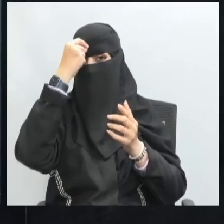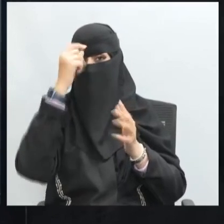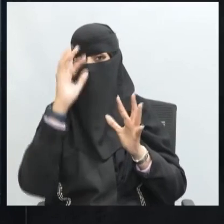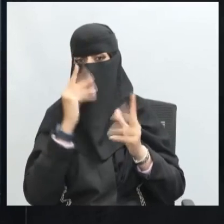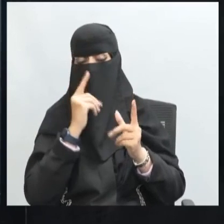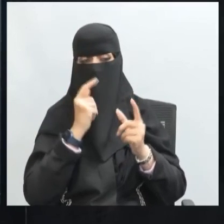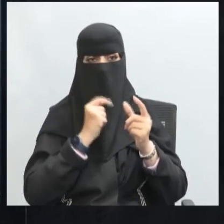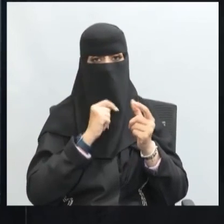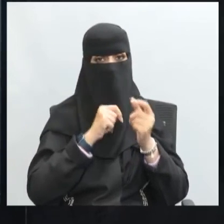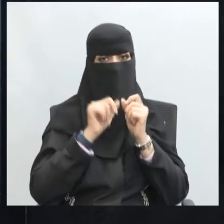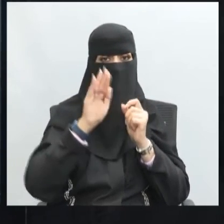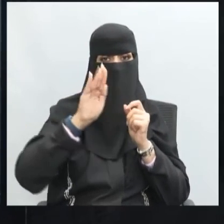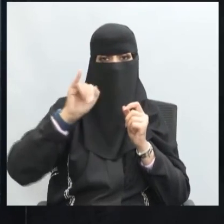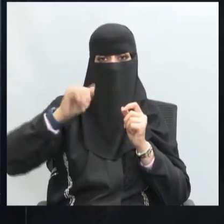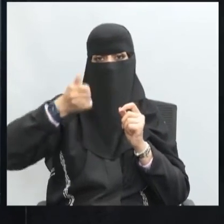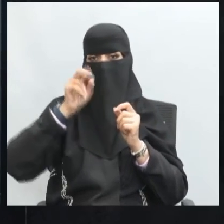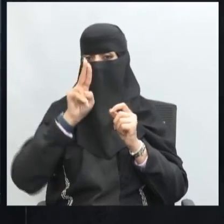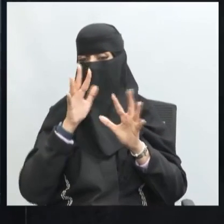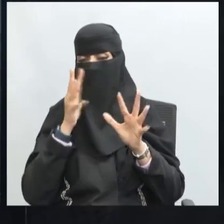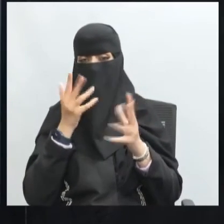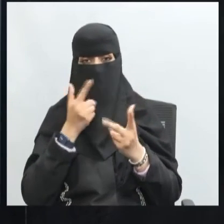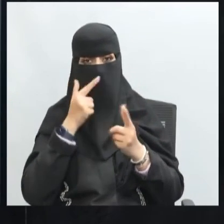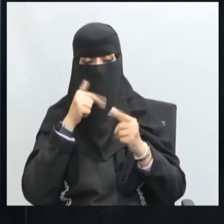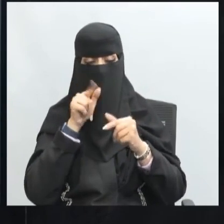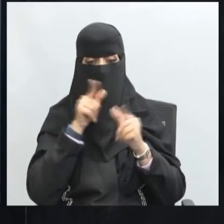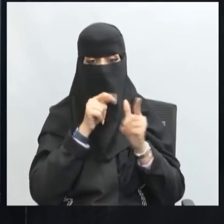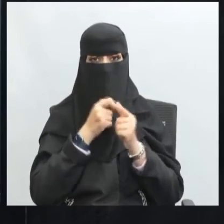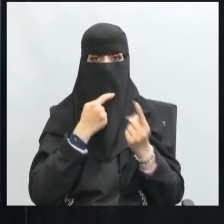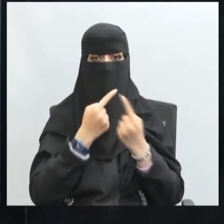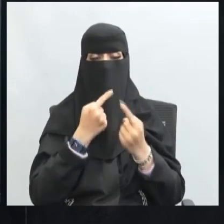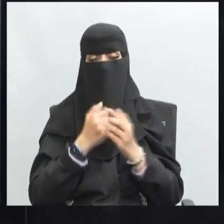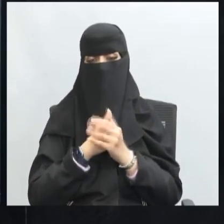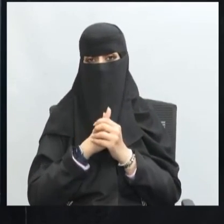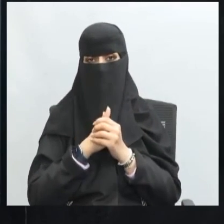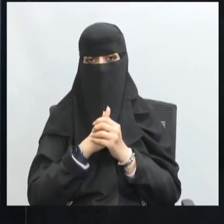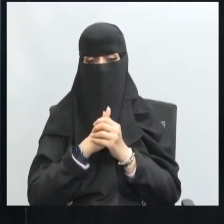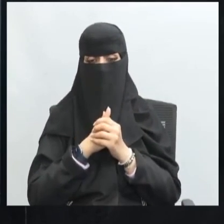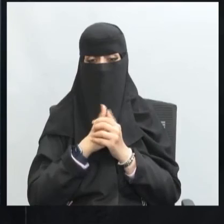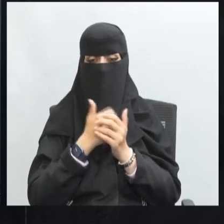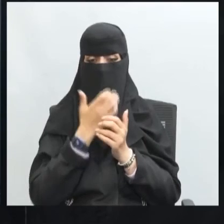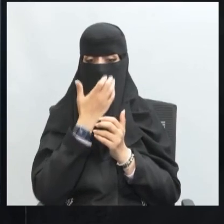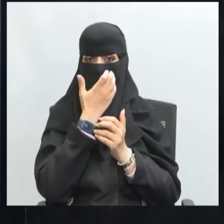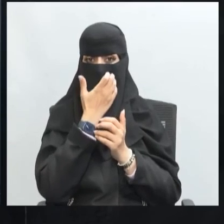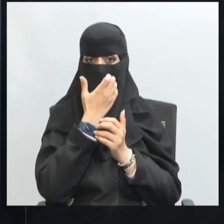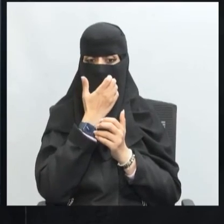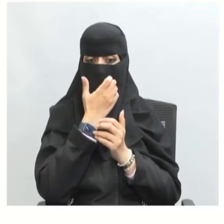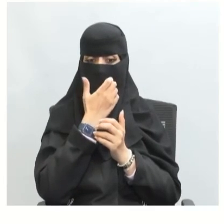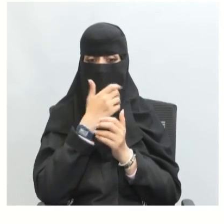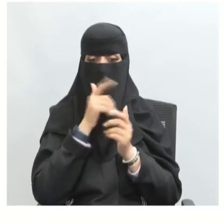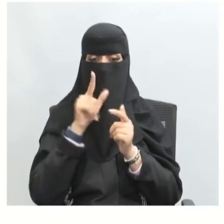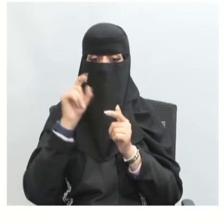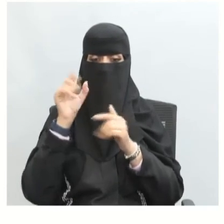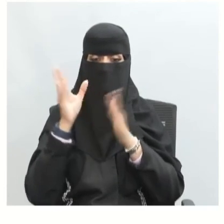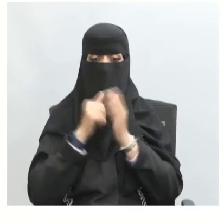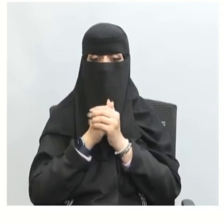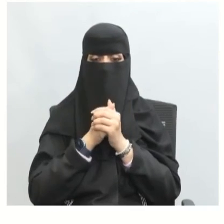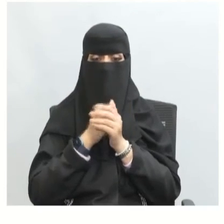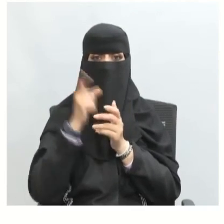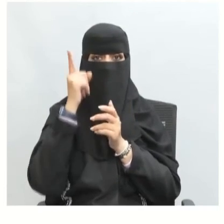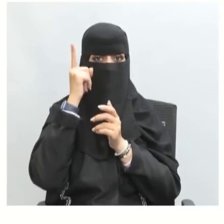أبرز السمات الحوار؟ منها أحسنتم رائعين